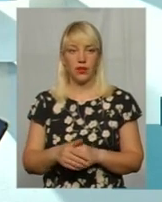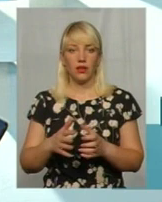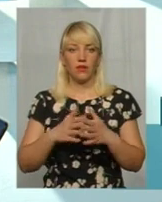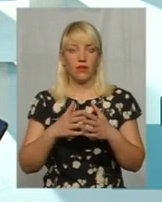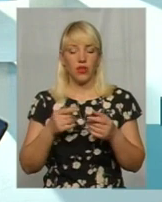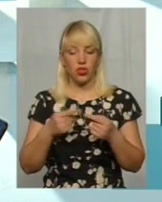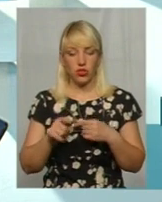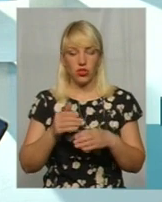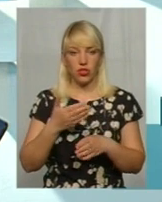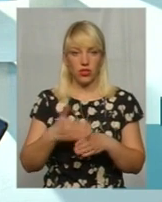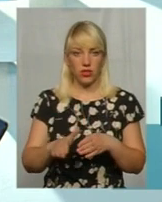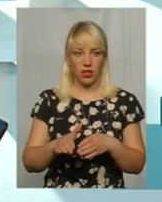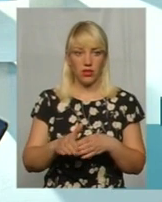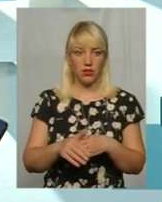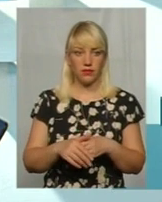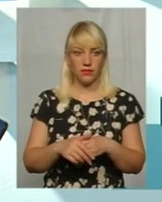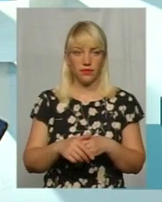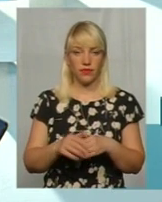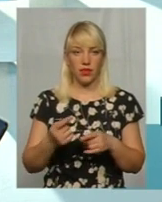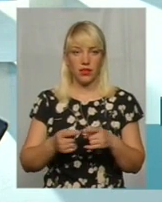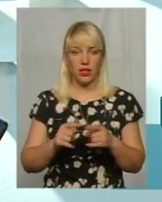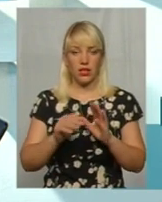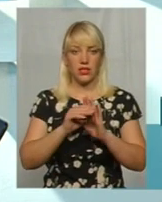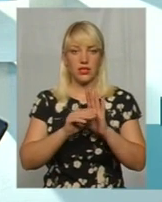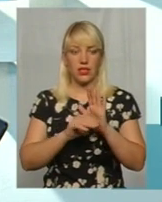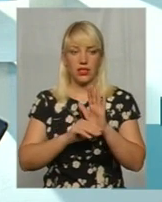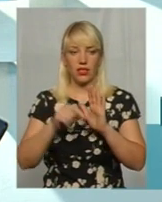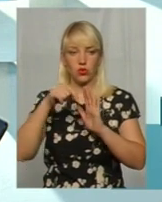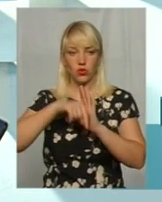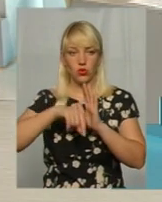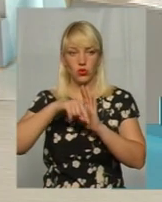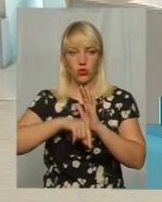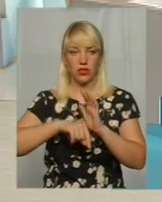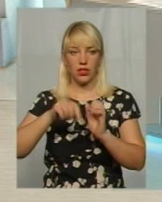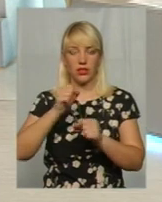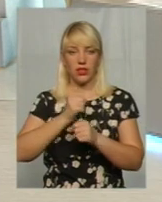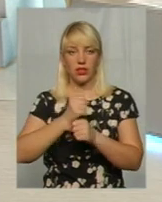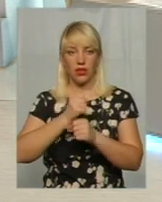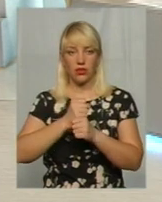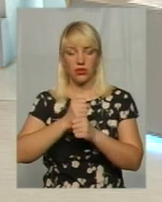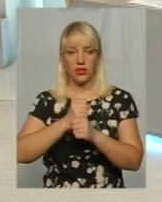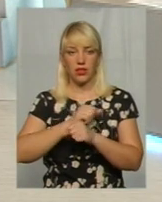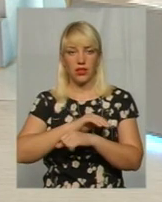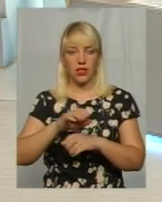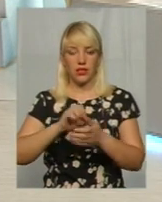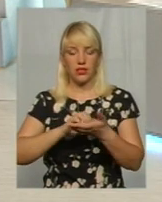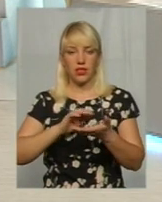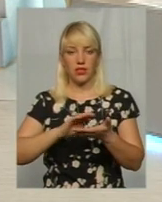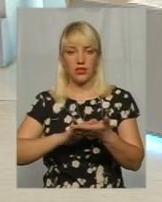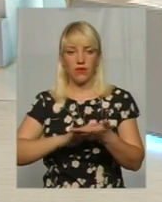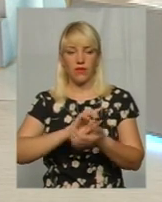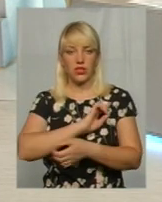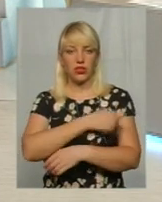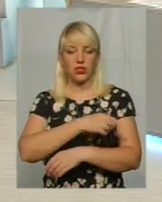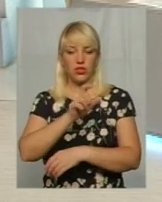частині ця стаття стосується діяльності незареєстрованих, скажімо так, фізичних